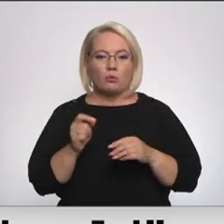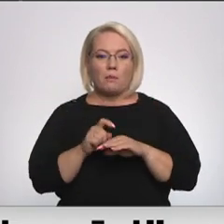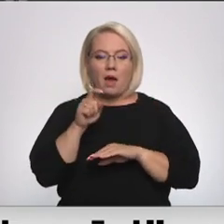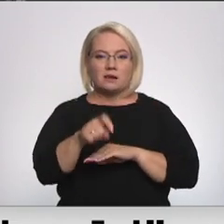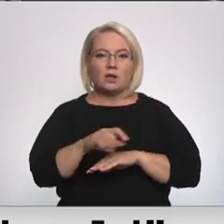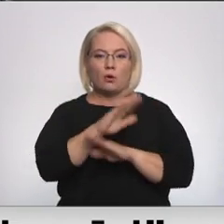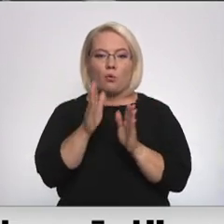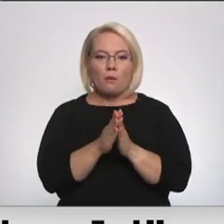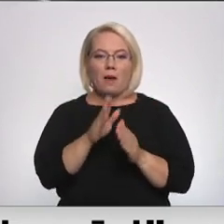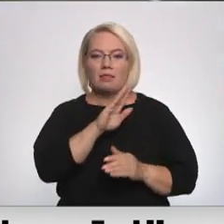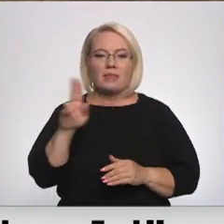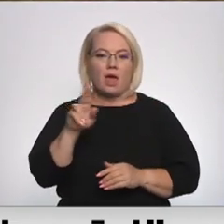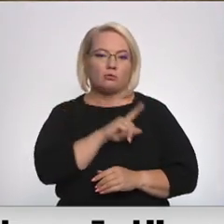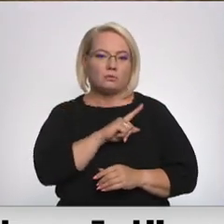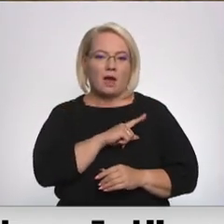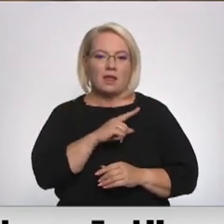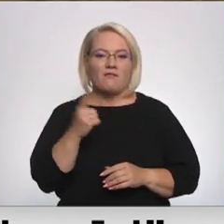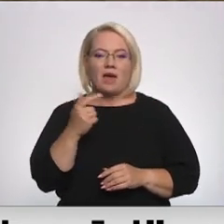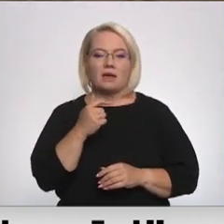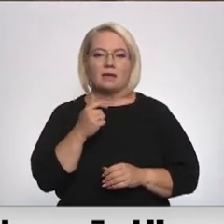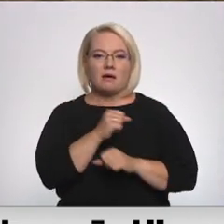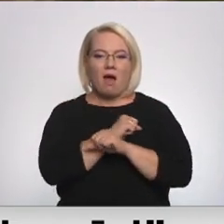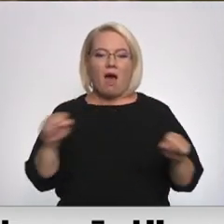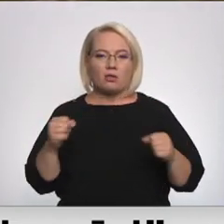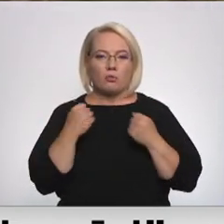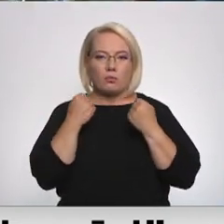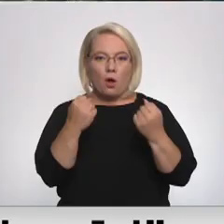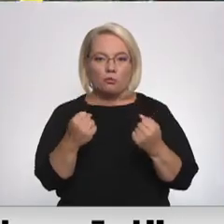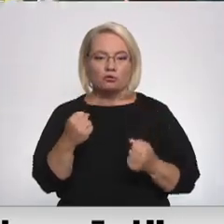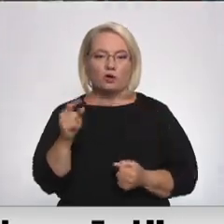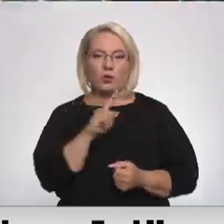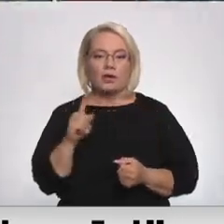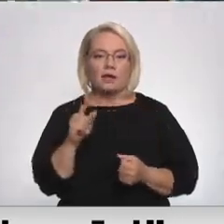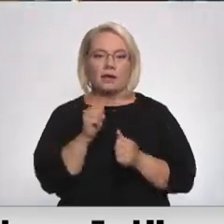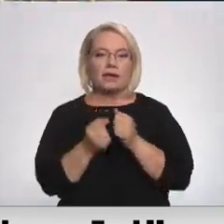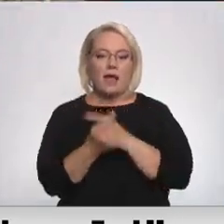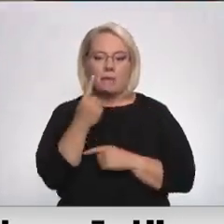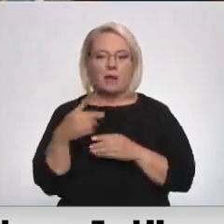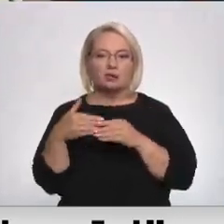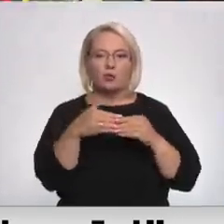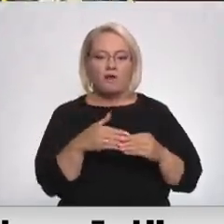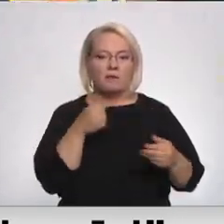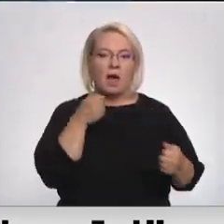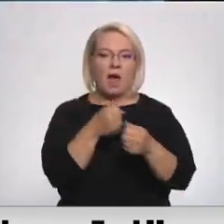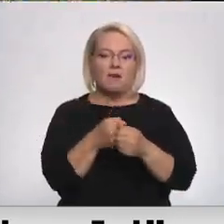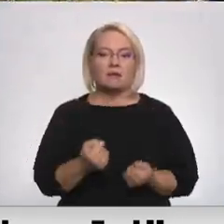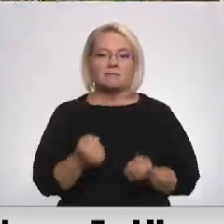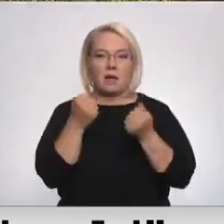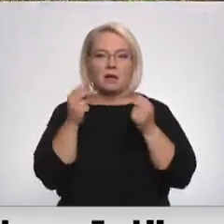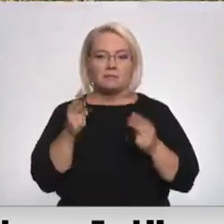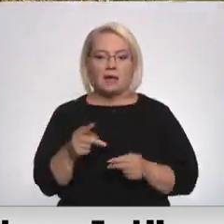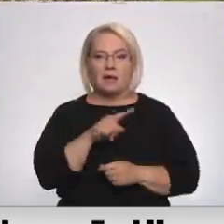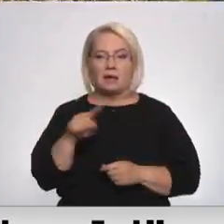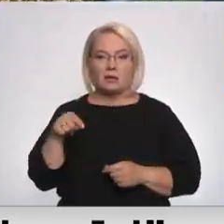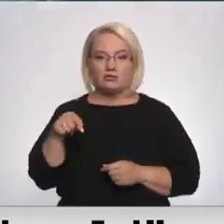kopā ar neuzmanīgu vai agresīvu braukšanu joprojām ir biežākie iemesli, kas nover pie avārijām ar smagām sekām. Līdz šī